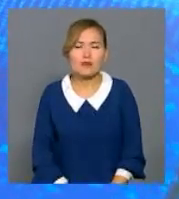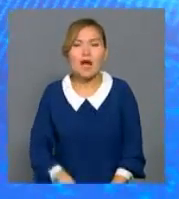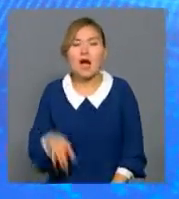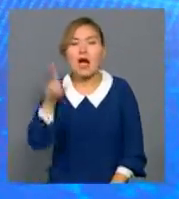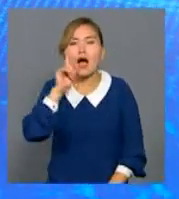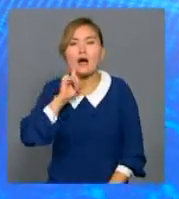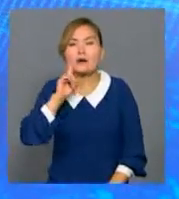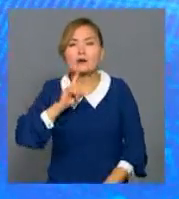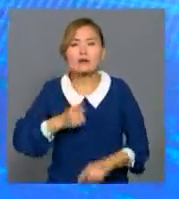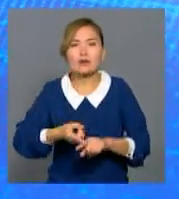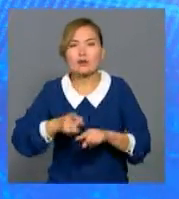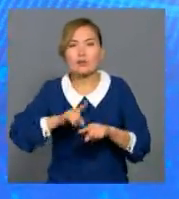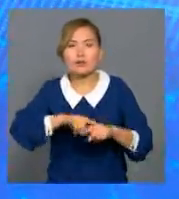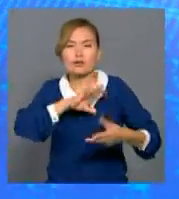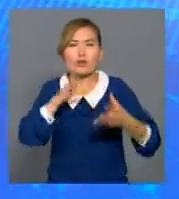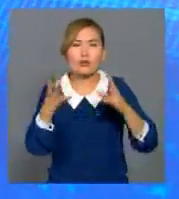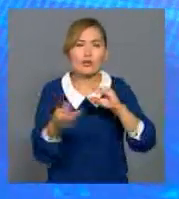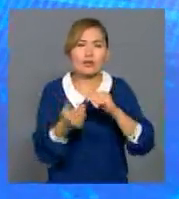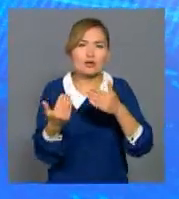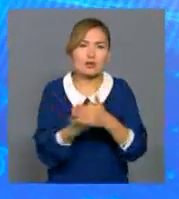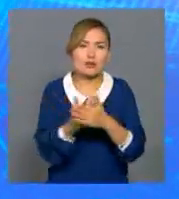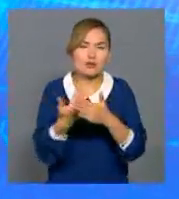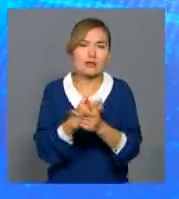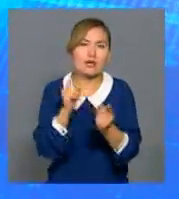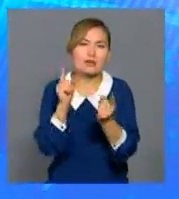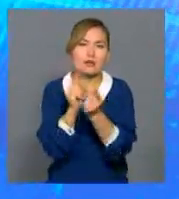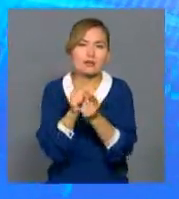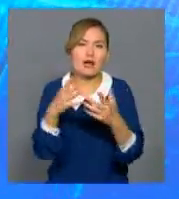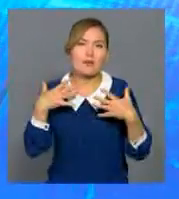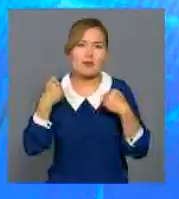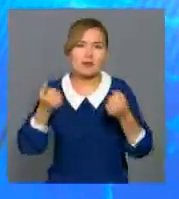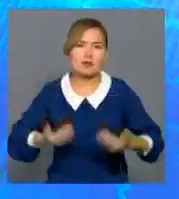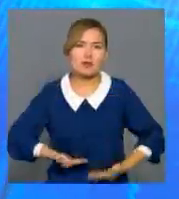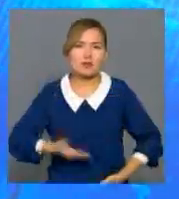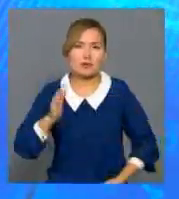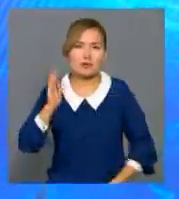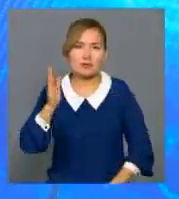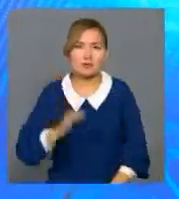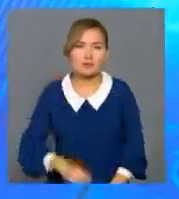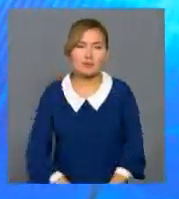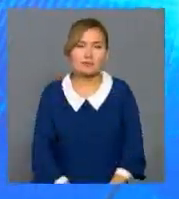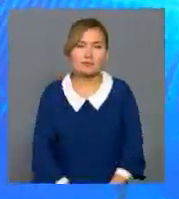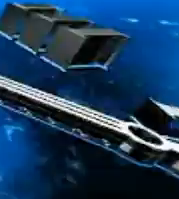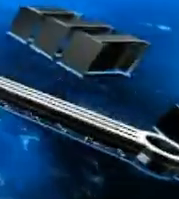Әзірге келіп үскен ақпараттар легі осы мен тәмәм, арнамыз қосылу болсын эфирде қайтаж дескенше.